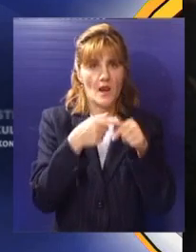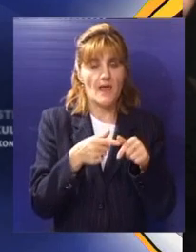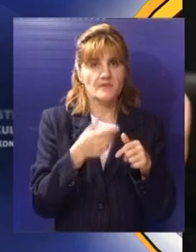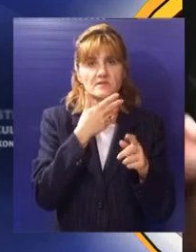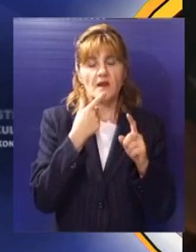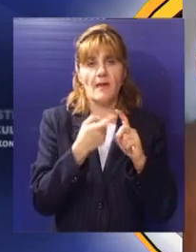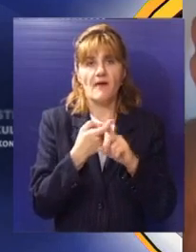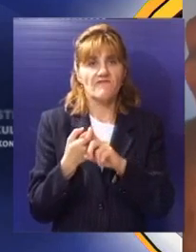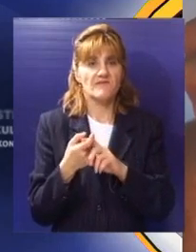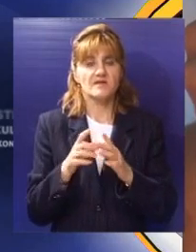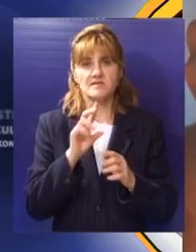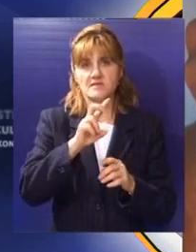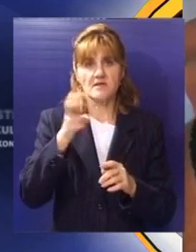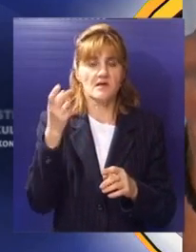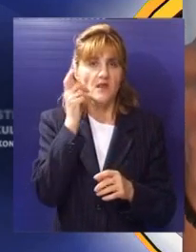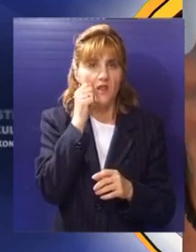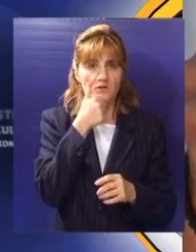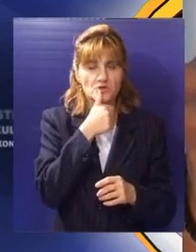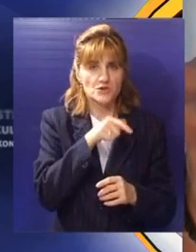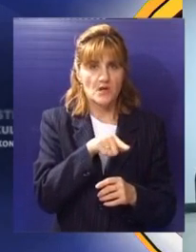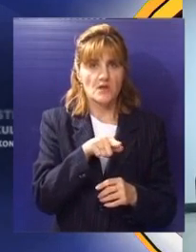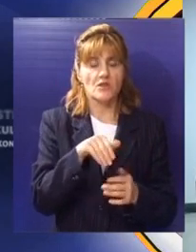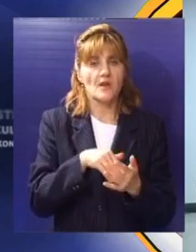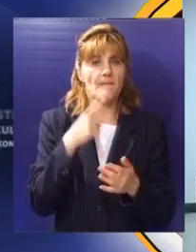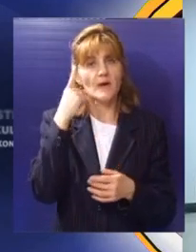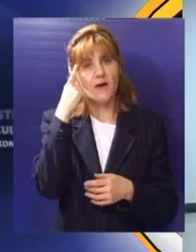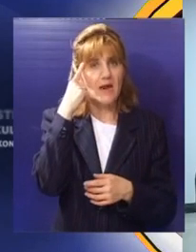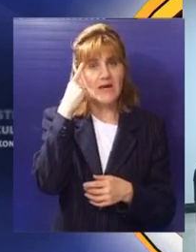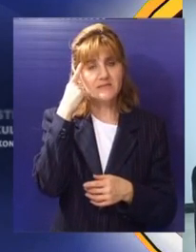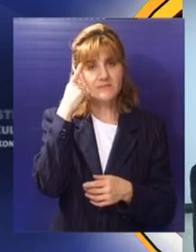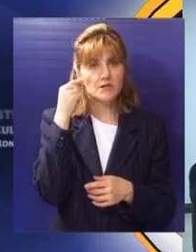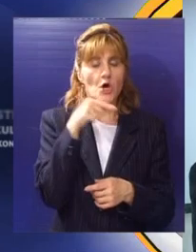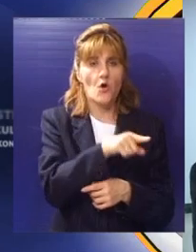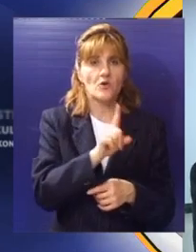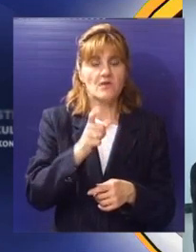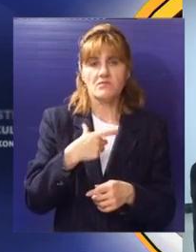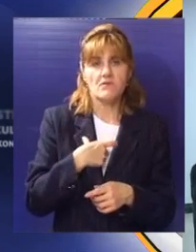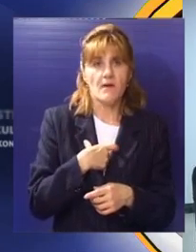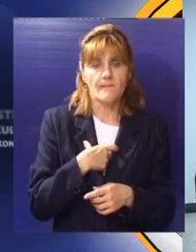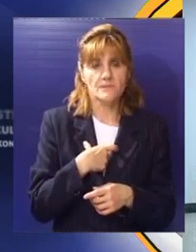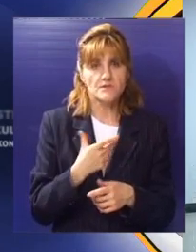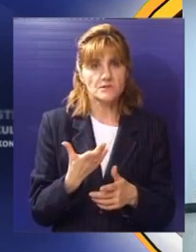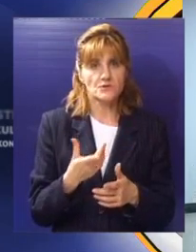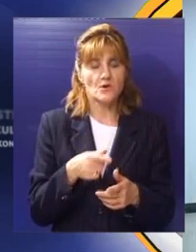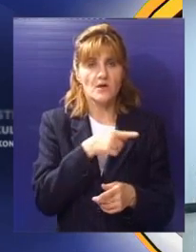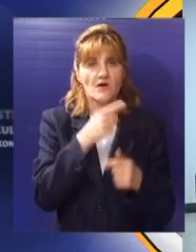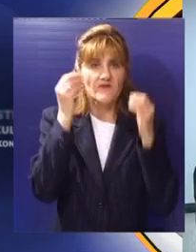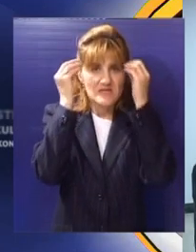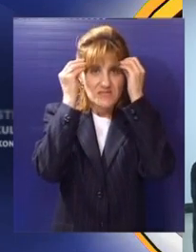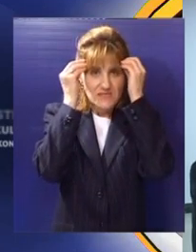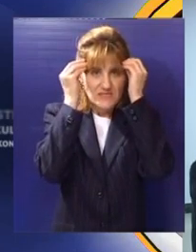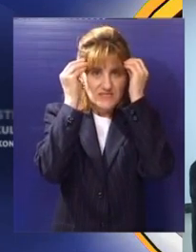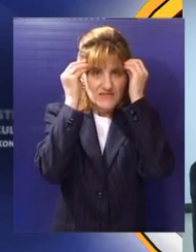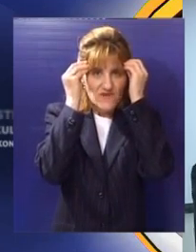porokom bez obzira na veroispovest. To jednostavno trebamo razmišljati dakle da oni jednostavno i nisu u mogućnosti njihova